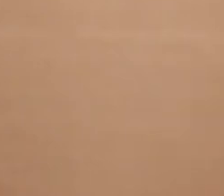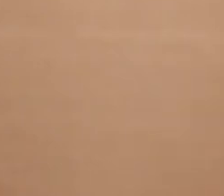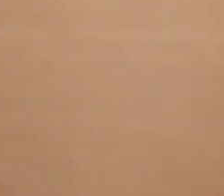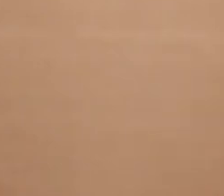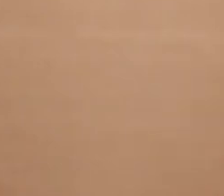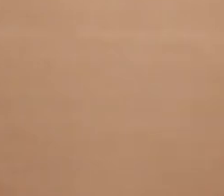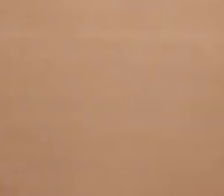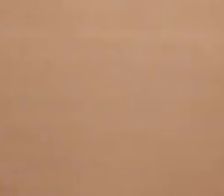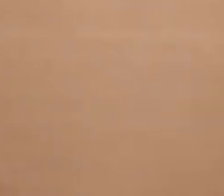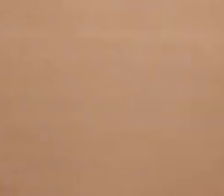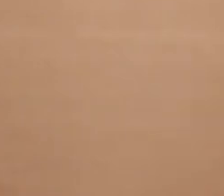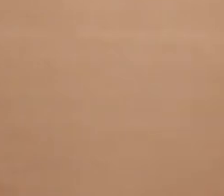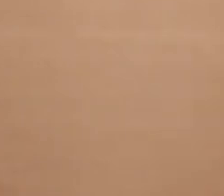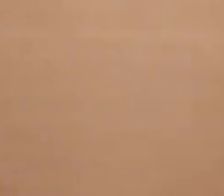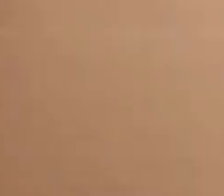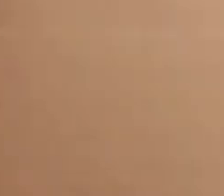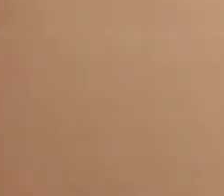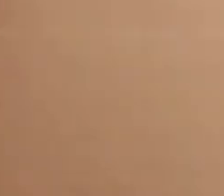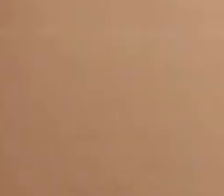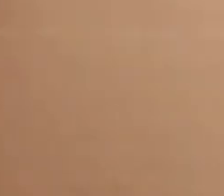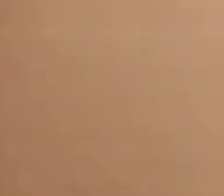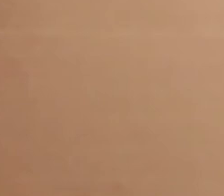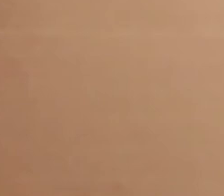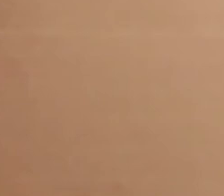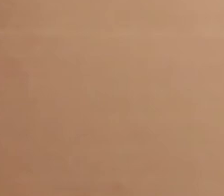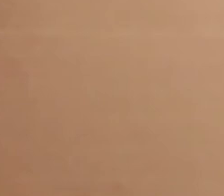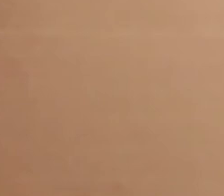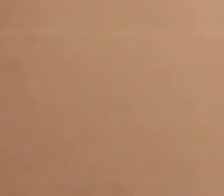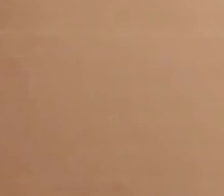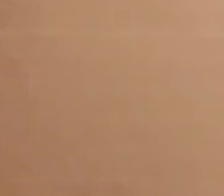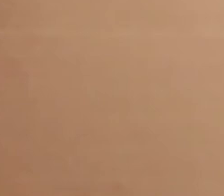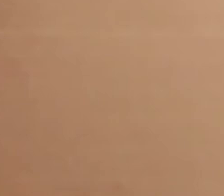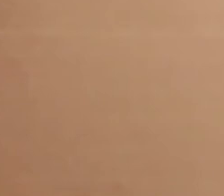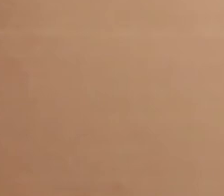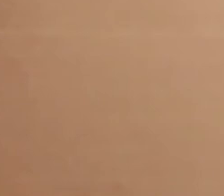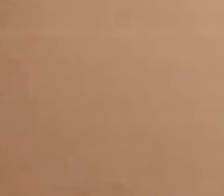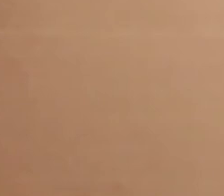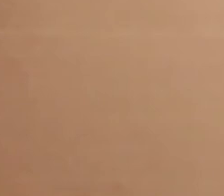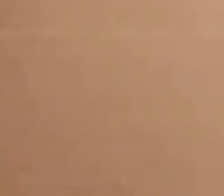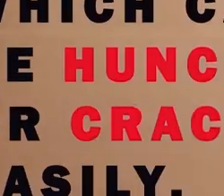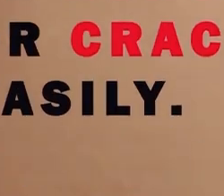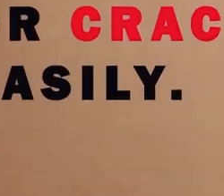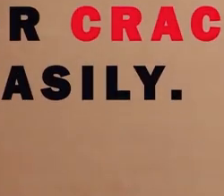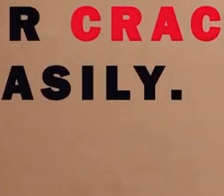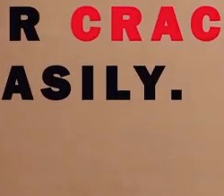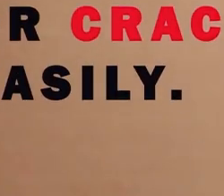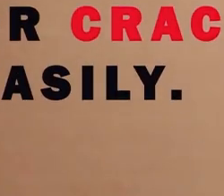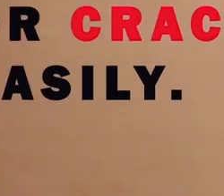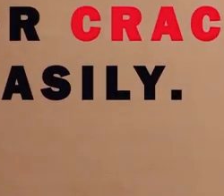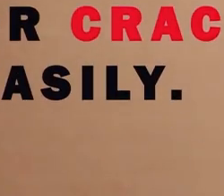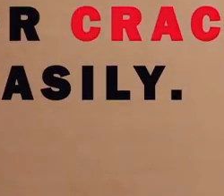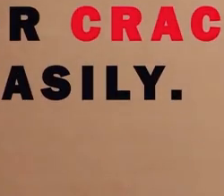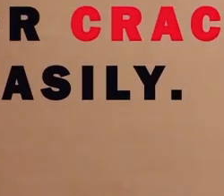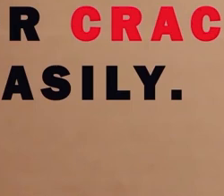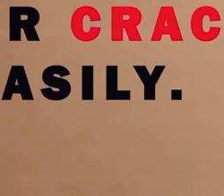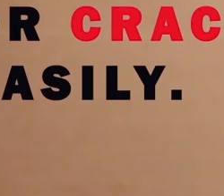یا وہ ایک مضبوط پاسورڈ ہے مضبوط پاسورڈ وہ ہوتا ہے جو کہ کوئی ہیکر یا